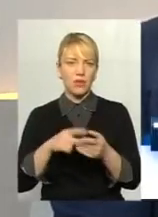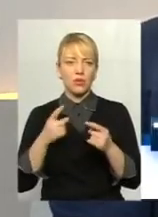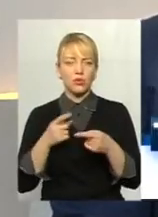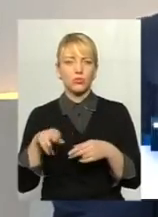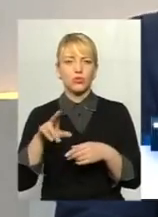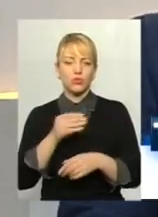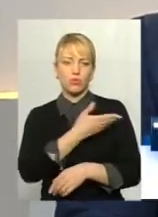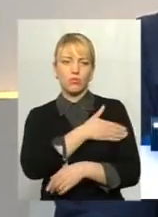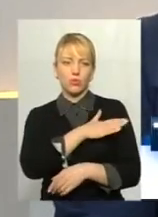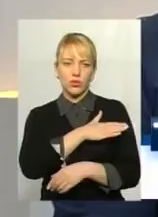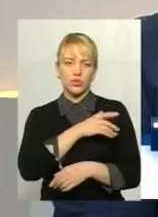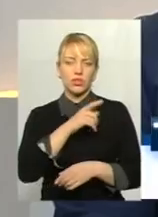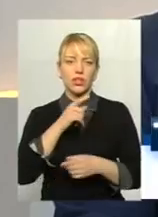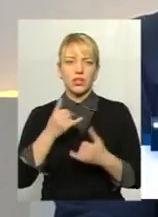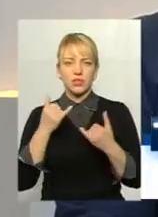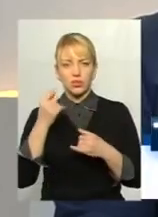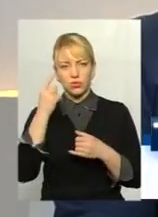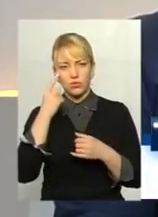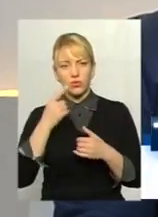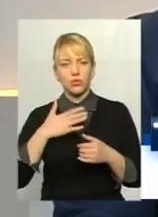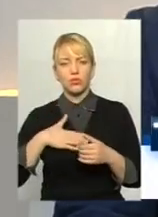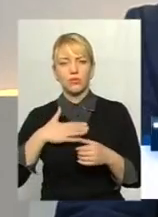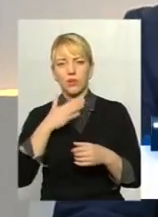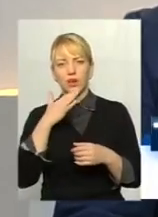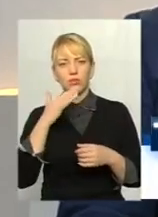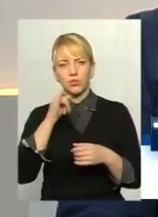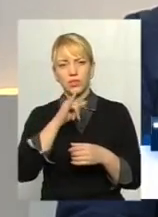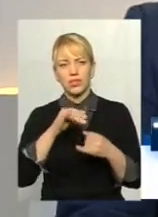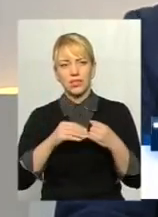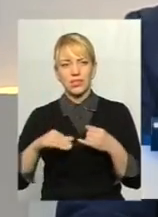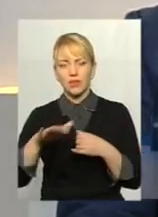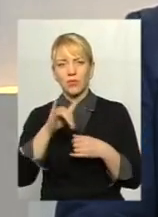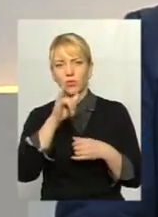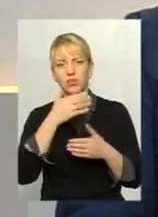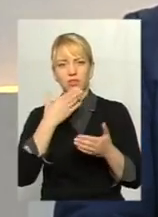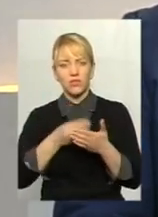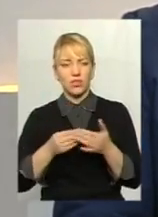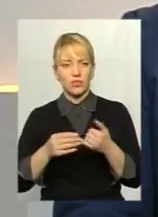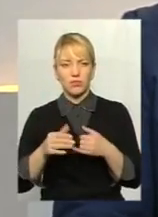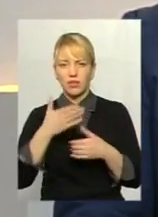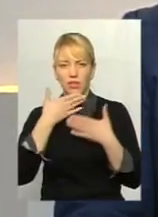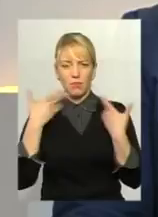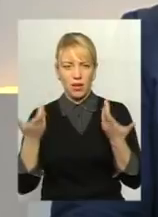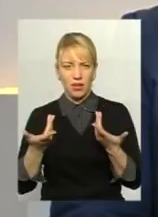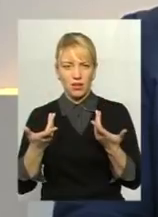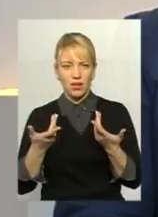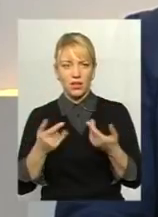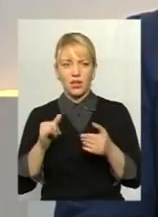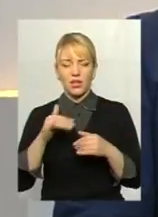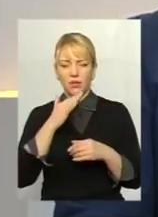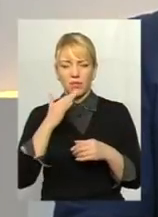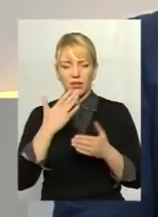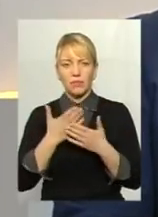Польщі і сьогодні вони теж задумуються, для чого вони зробили, тому що багато землі вже власне, їх немає в Польщі. Так само багато країн,